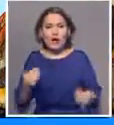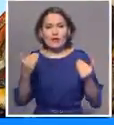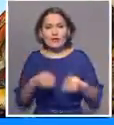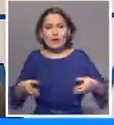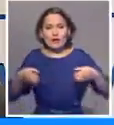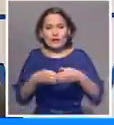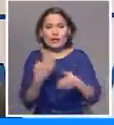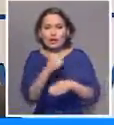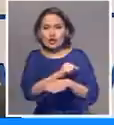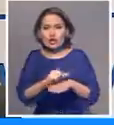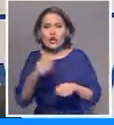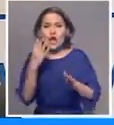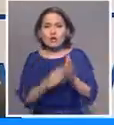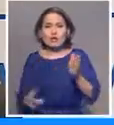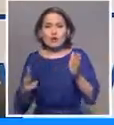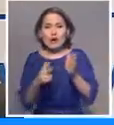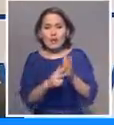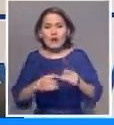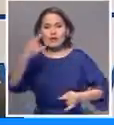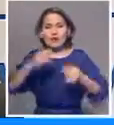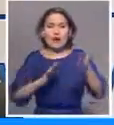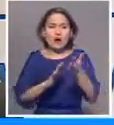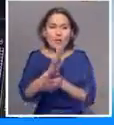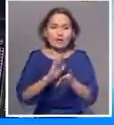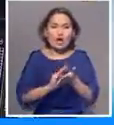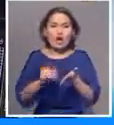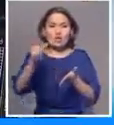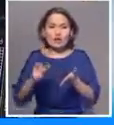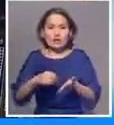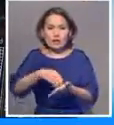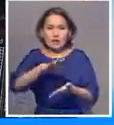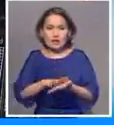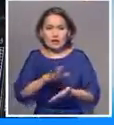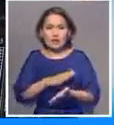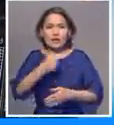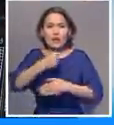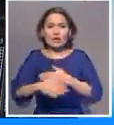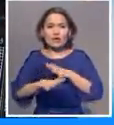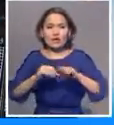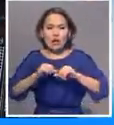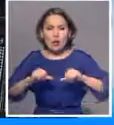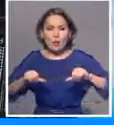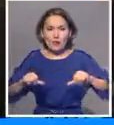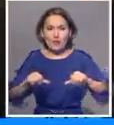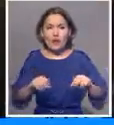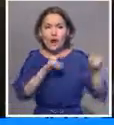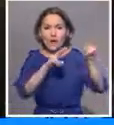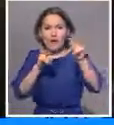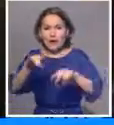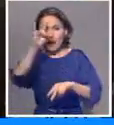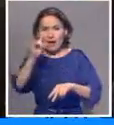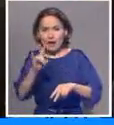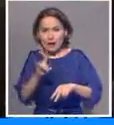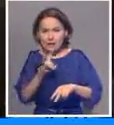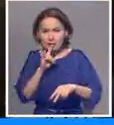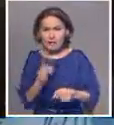аталған ведомстваға шетелік 98 Ақпарат құралының өкілдер тұркелген. Орталық сайлау комиссиясының ұшесі барлық байқаушылар үшін Қазақстан